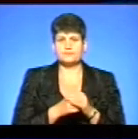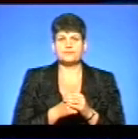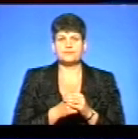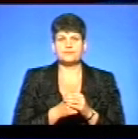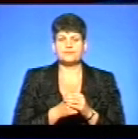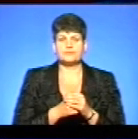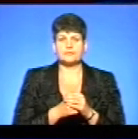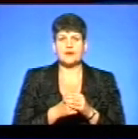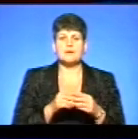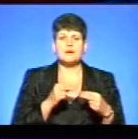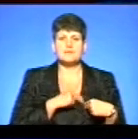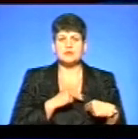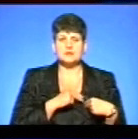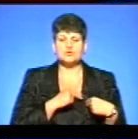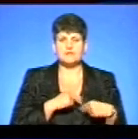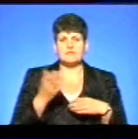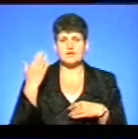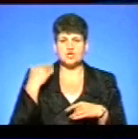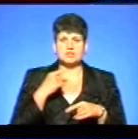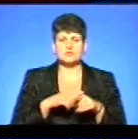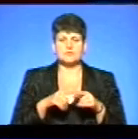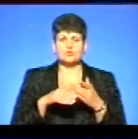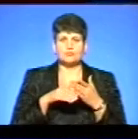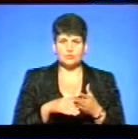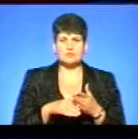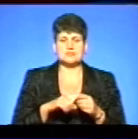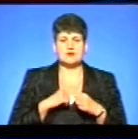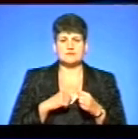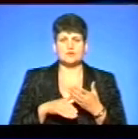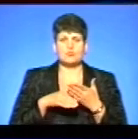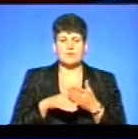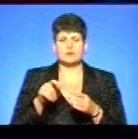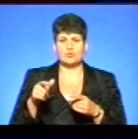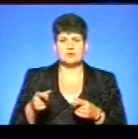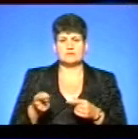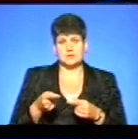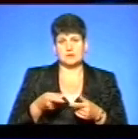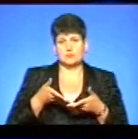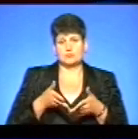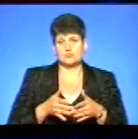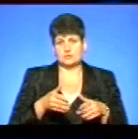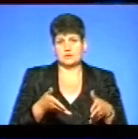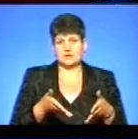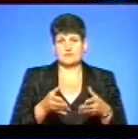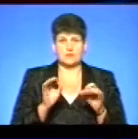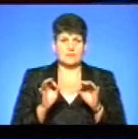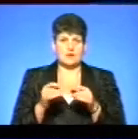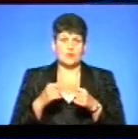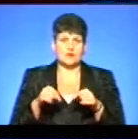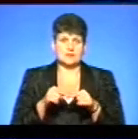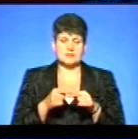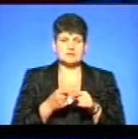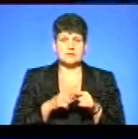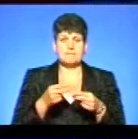Працюваю на швидкій, тернопільський сам. Старалися спомагати людям. Так сталося. Нормальна організація підписання